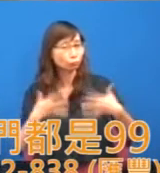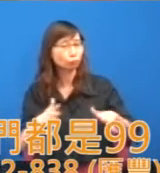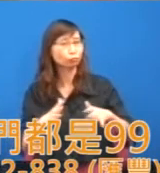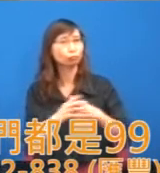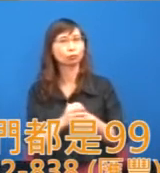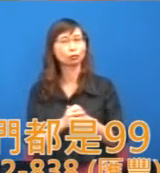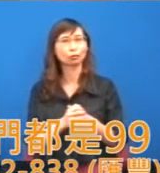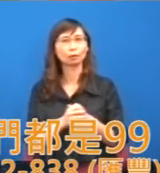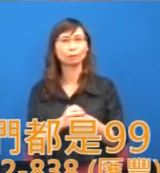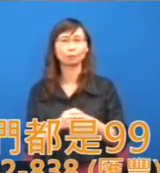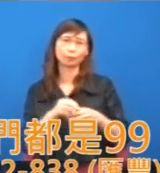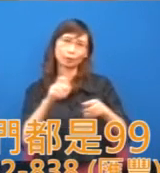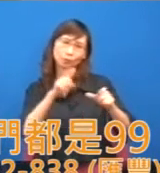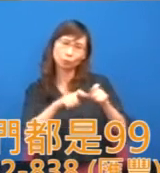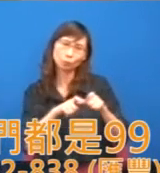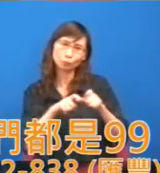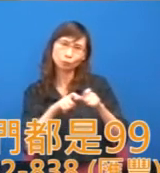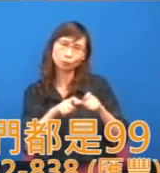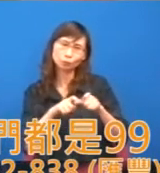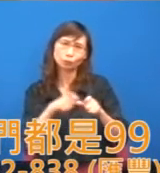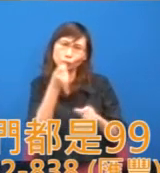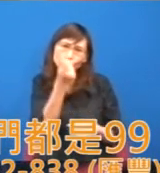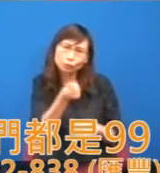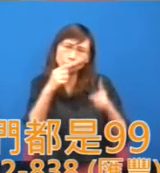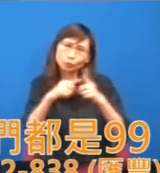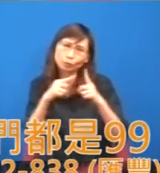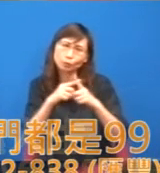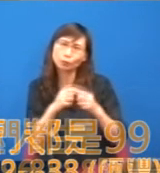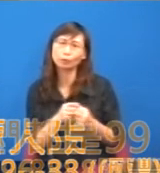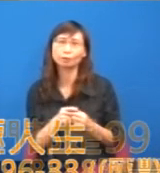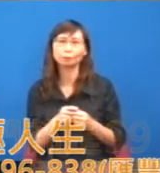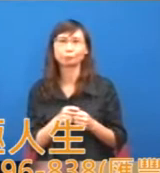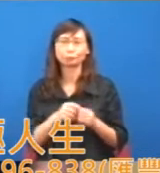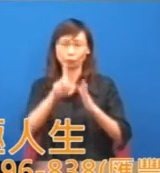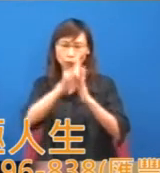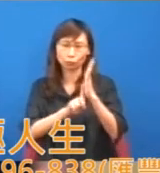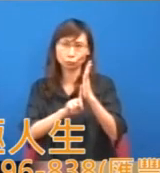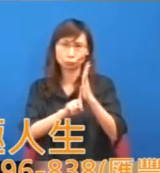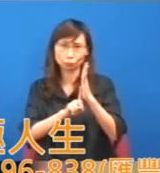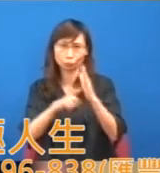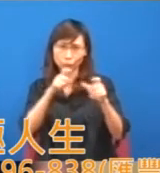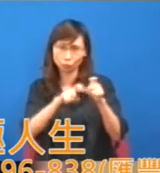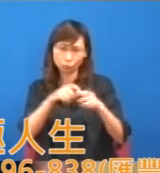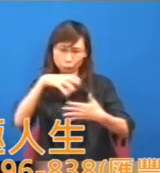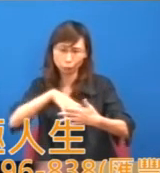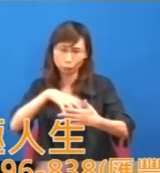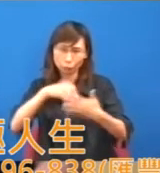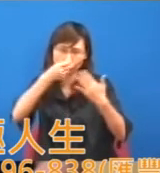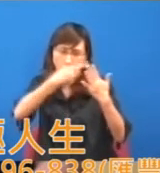能力的勞工朋友,因為在最低工資裏面,第一,政府最重要的考慮就是,